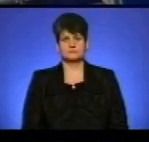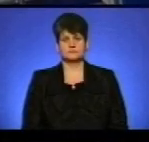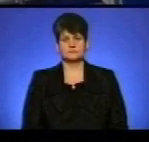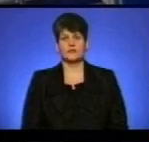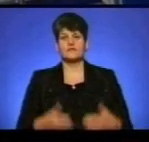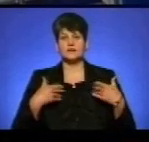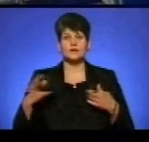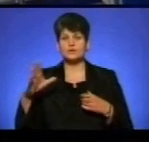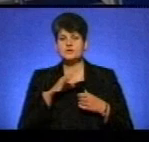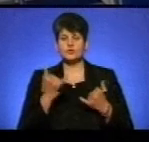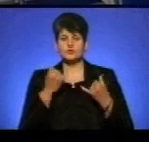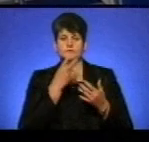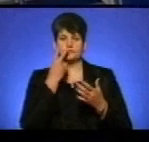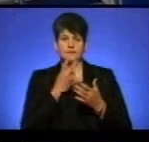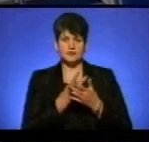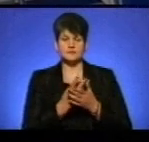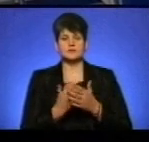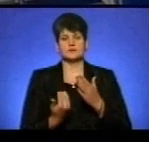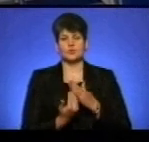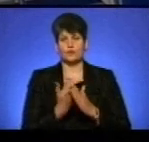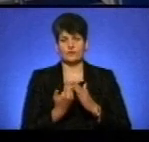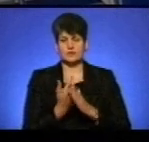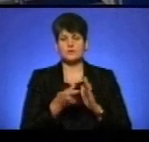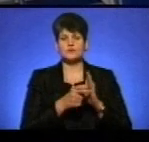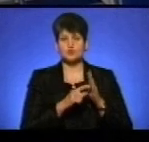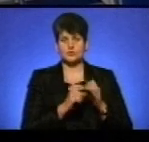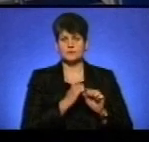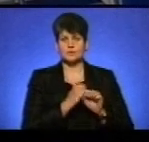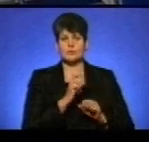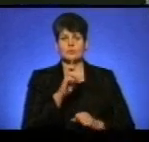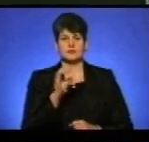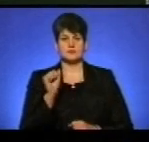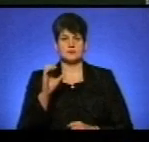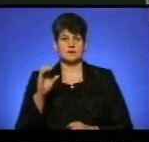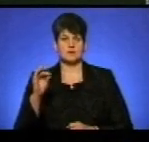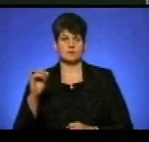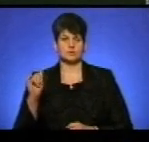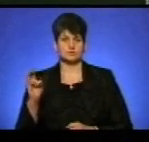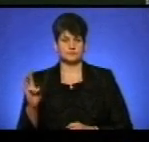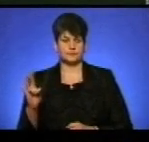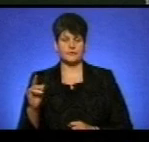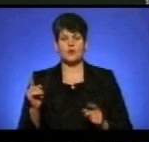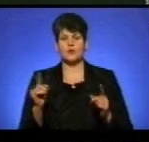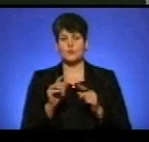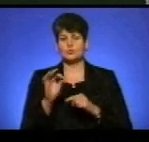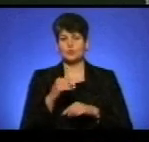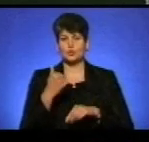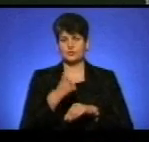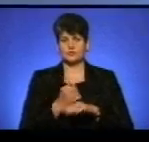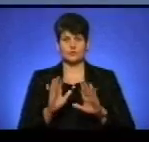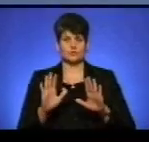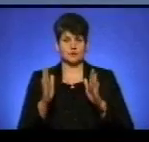Вітаю усіх, хто до нас приєднався. Ви дивитесь новини у студії Богдана Сарабун. Коротко про головні події.